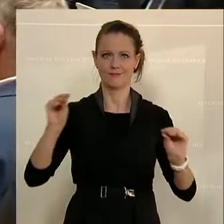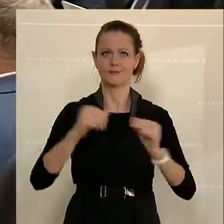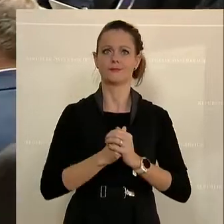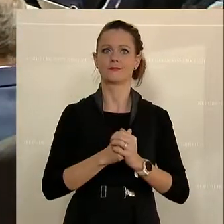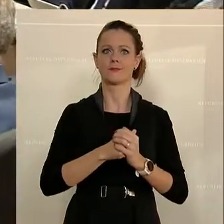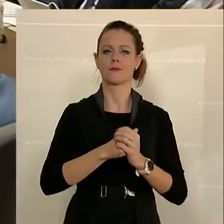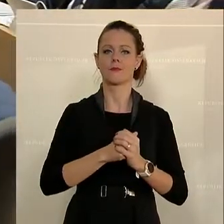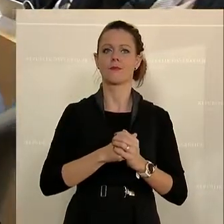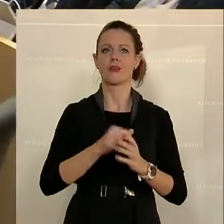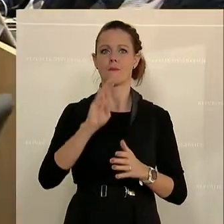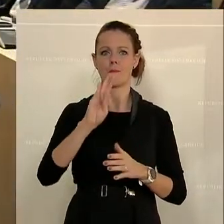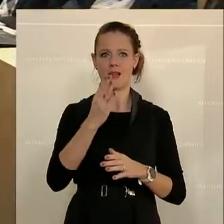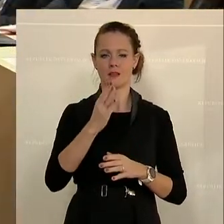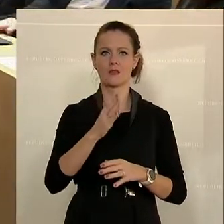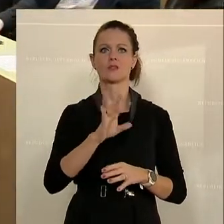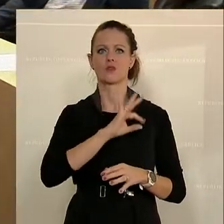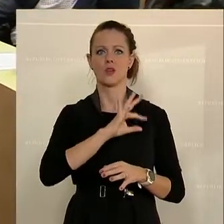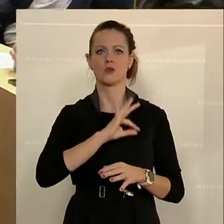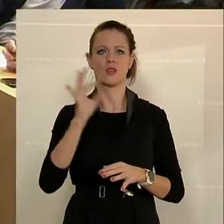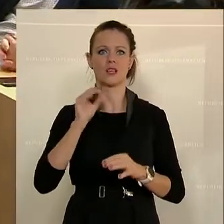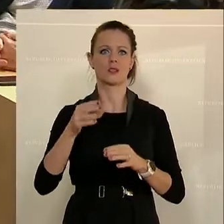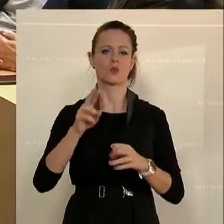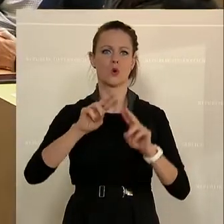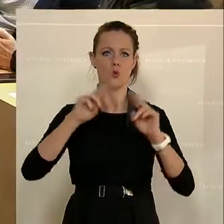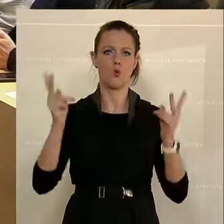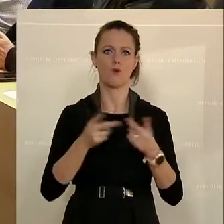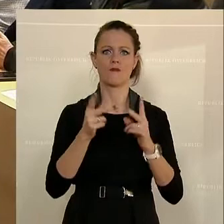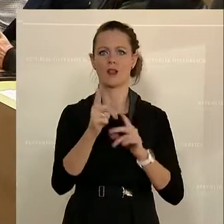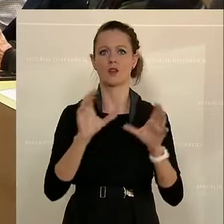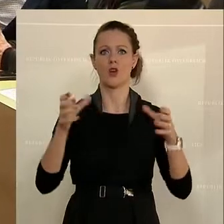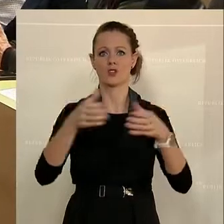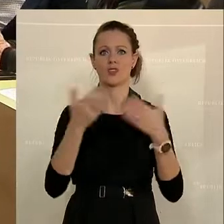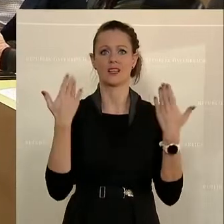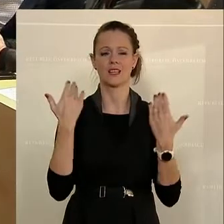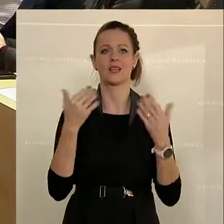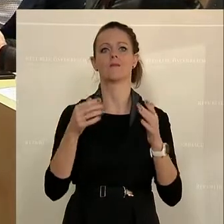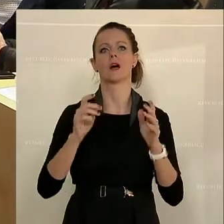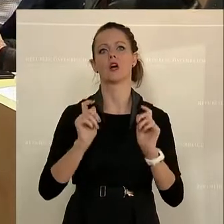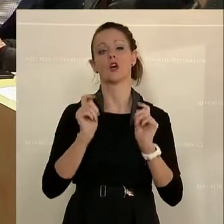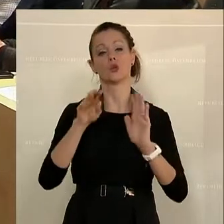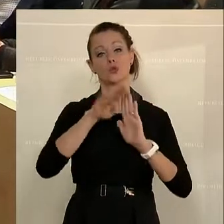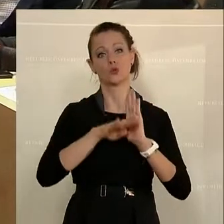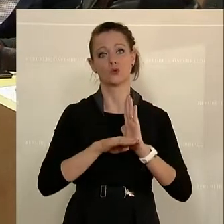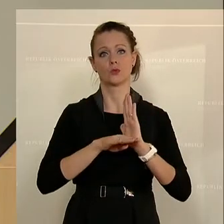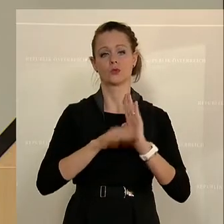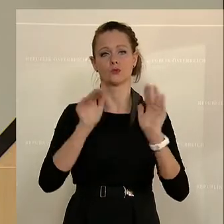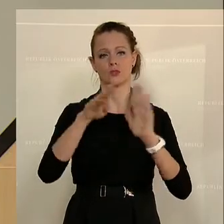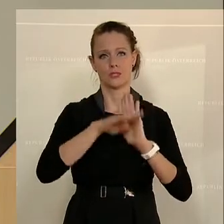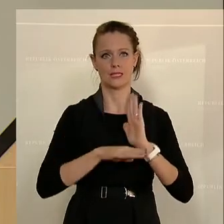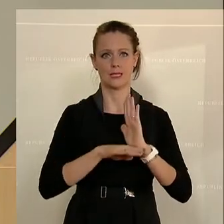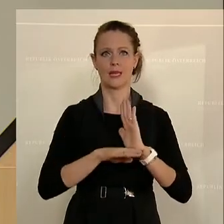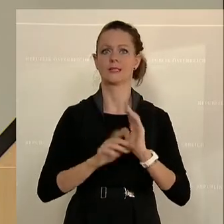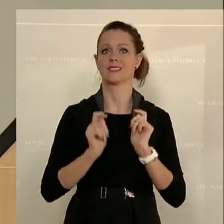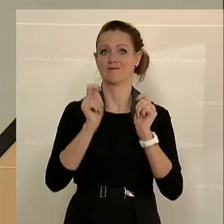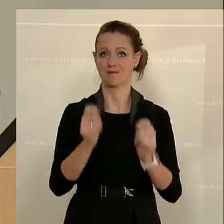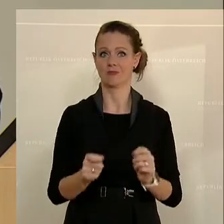Kollegen, beantragt hat dem Umweltausschuss zur Berichterstattung den Antrag Klimaschutzgesetz endlich vorliegen, 27.49 eine